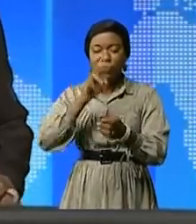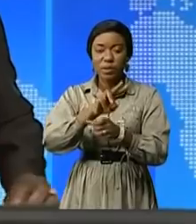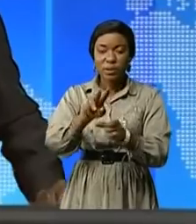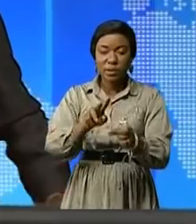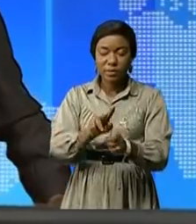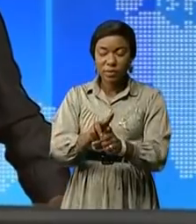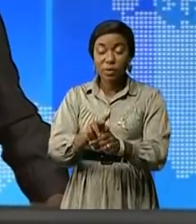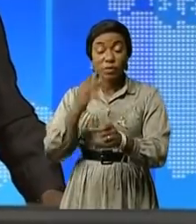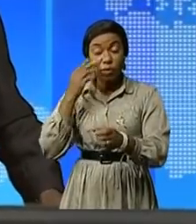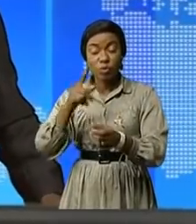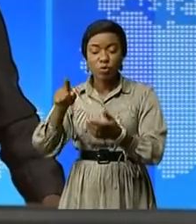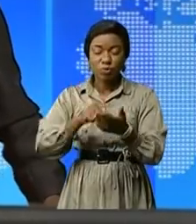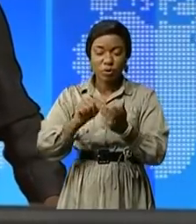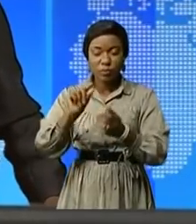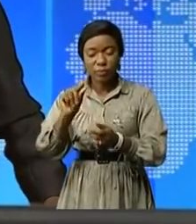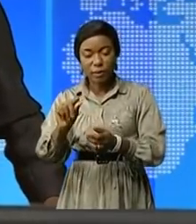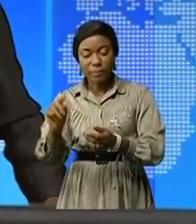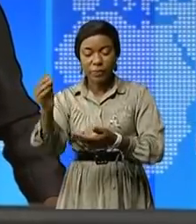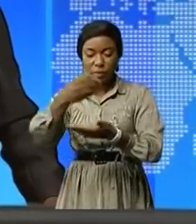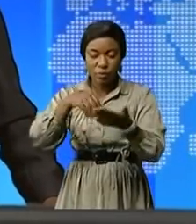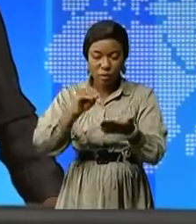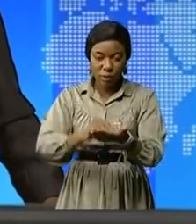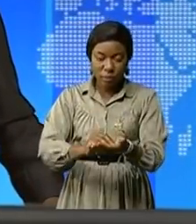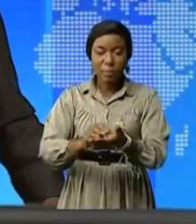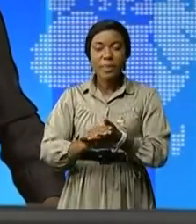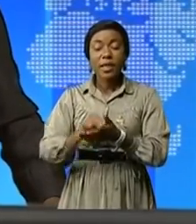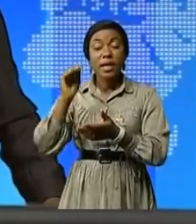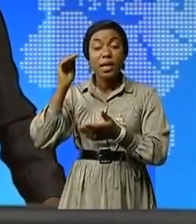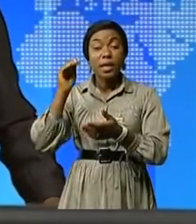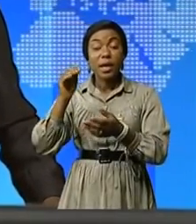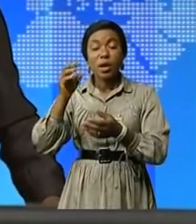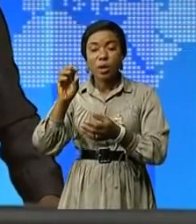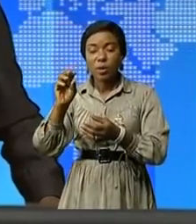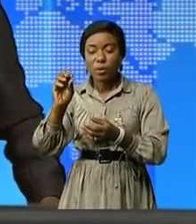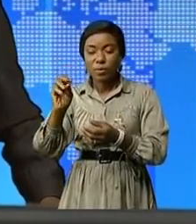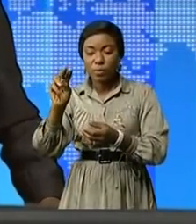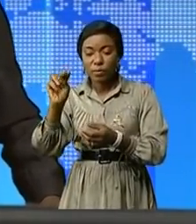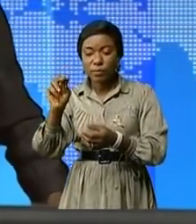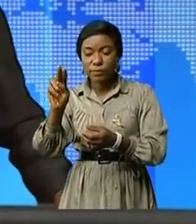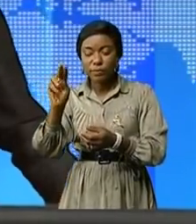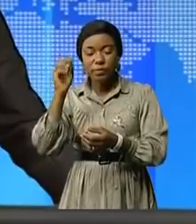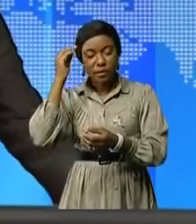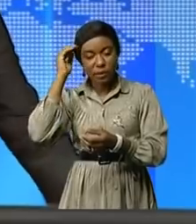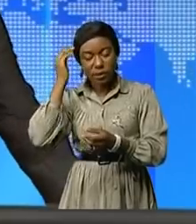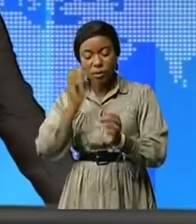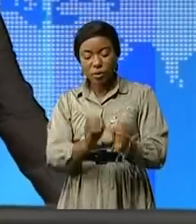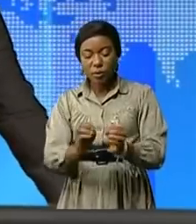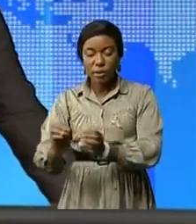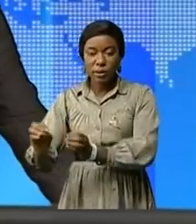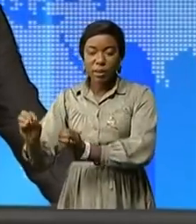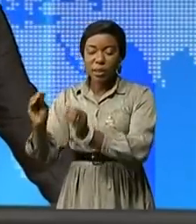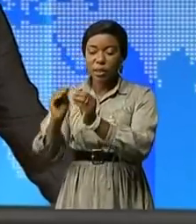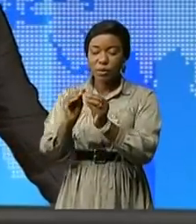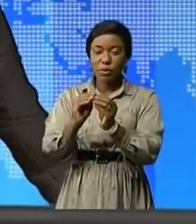reportage de Dada Chabani. Je reviens. L'ONICIDA a organisé un atelier d'appropriation des nouvelles stratégies de lutte contre le VIH